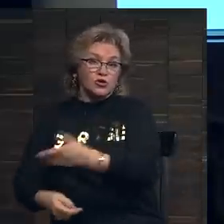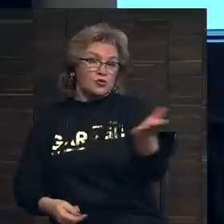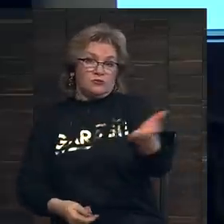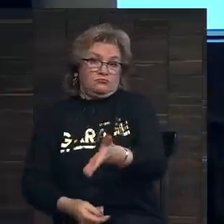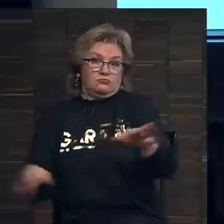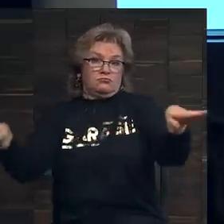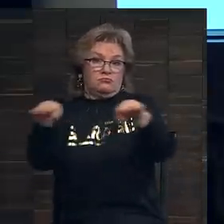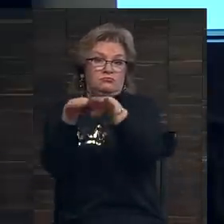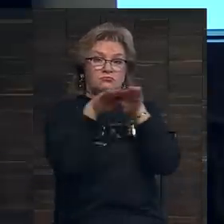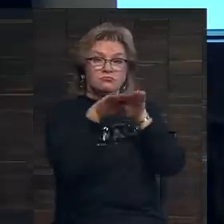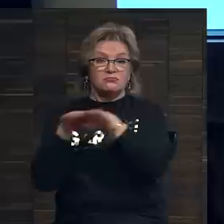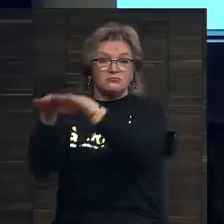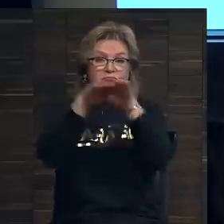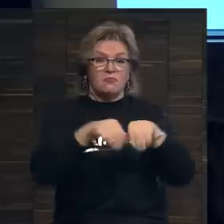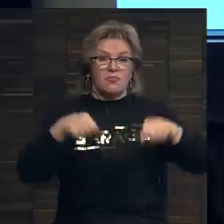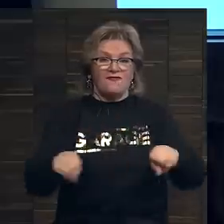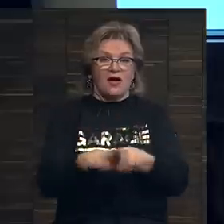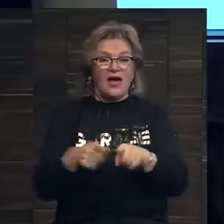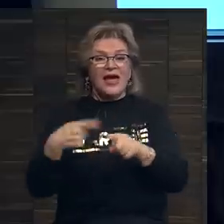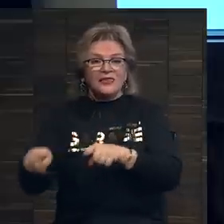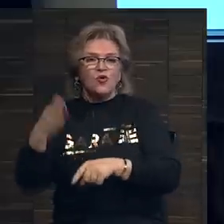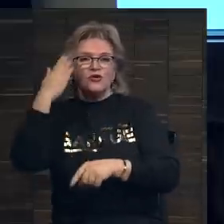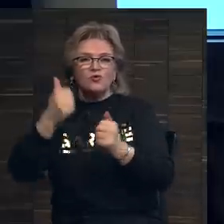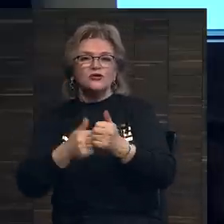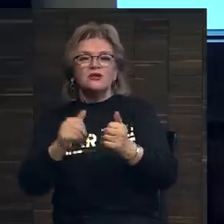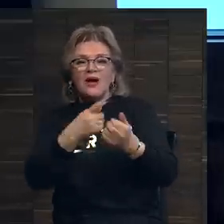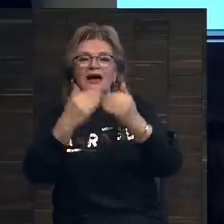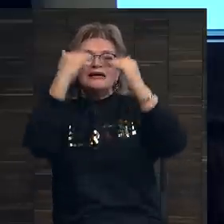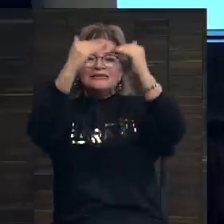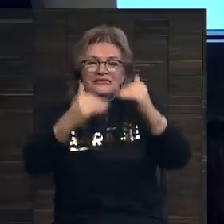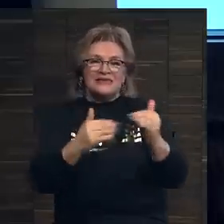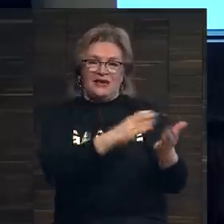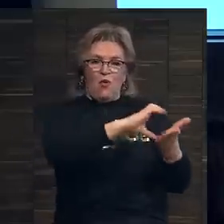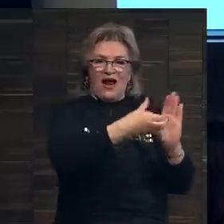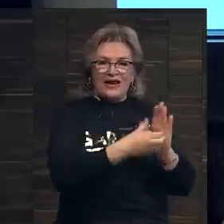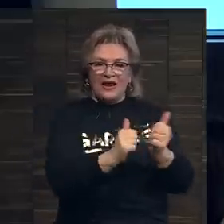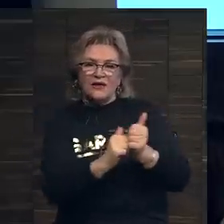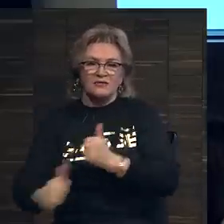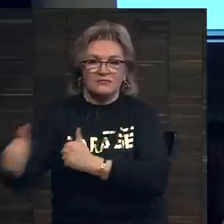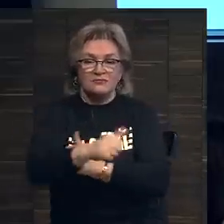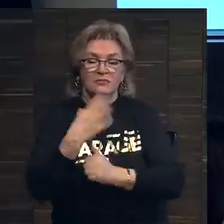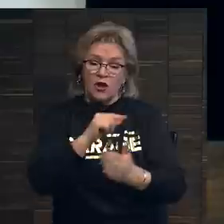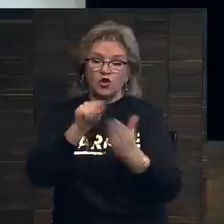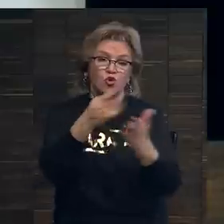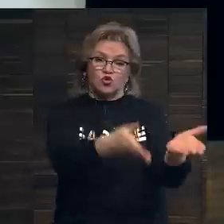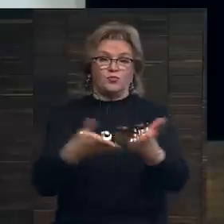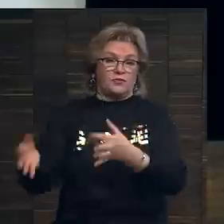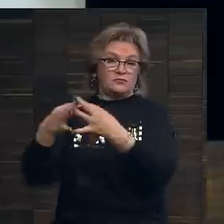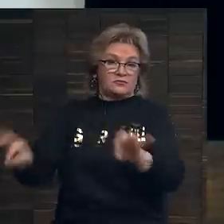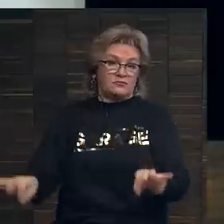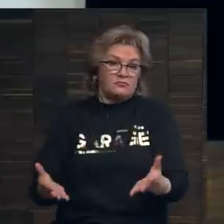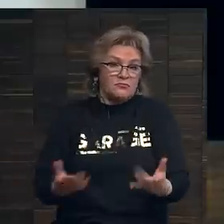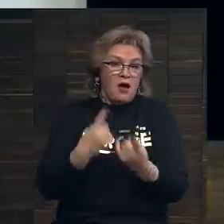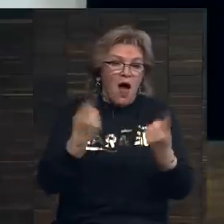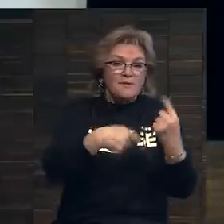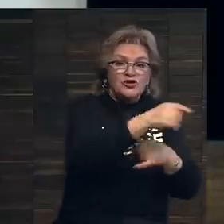вы уравнены со всеми в правах. Это такой способ обойти систему галерей и получить доступ к чему-то, к чему обычно у вас доступа не будет,